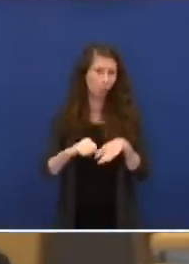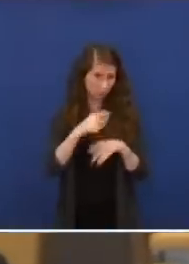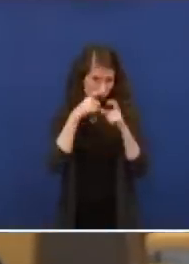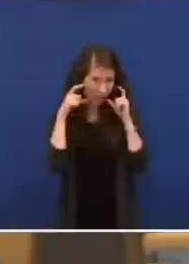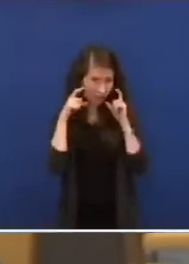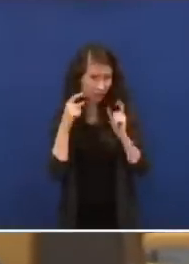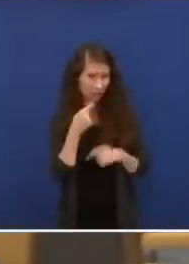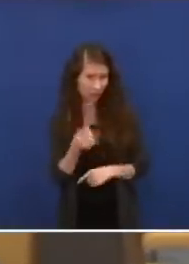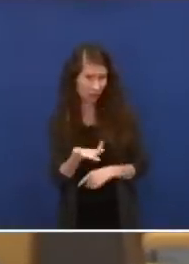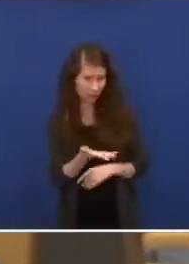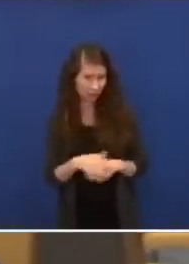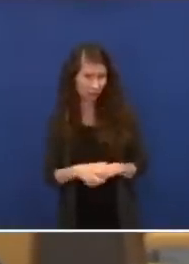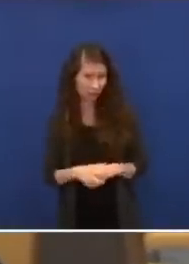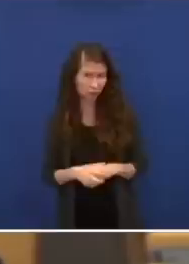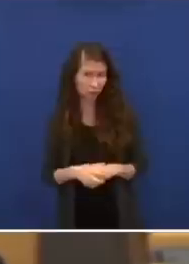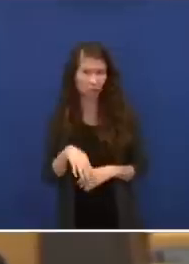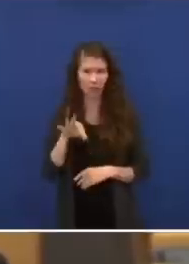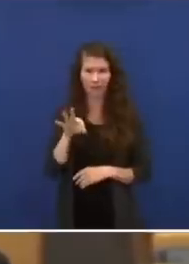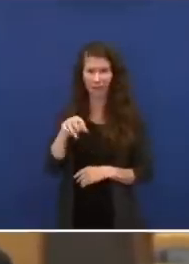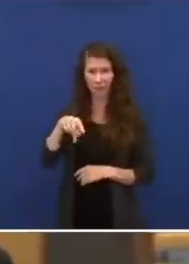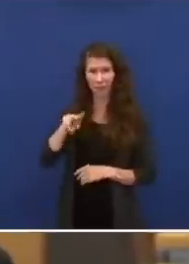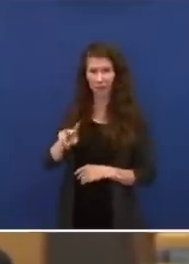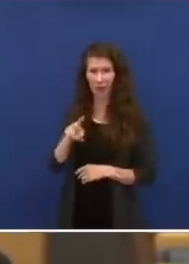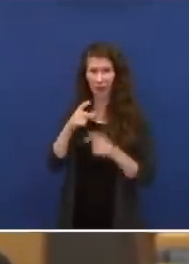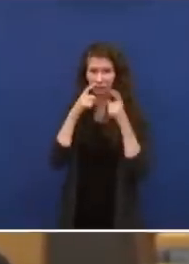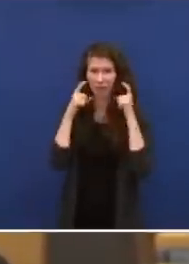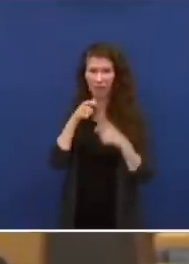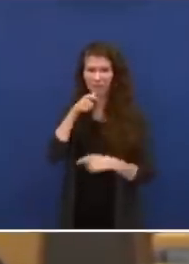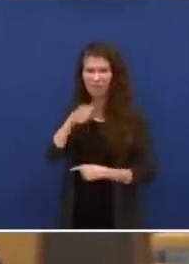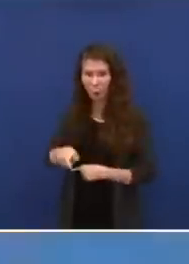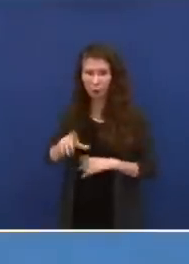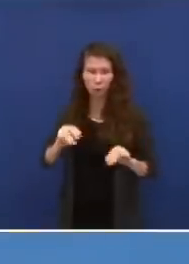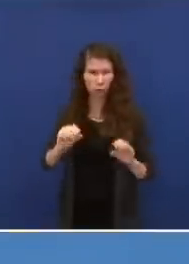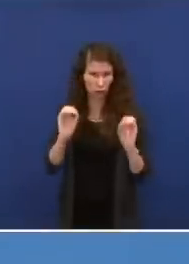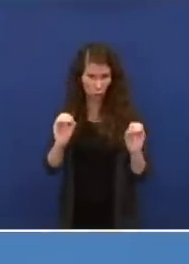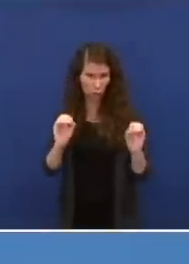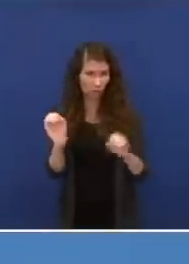Operationsmasken sprach heute und das Wort FFP2-Masken gar nicht in den Mund nahm?